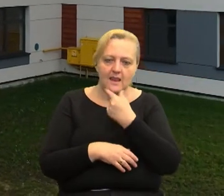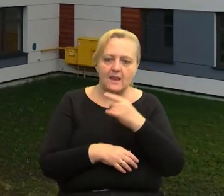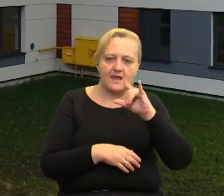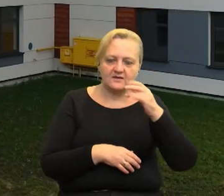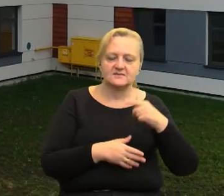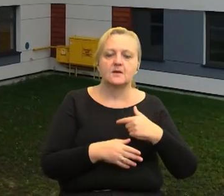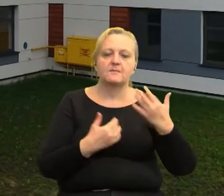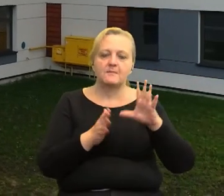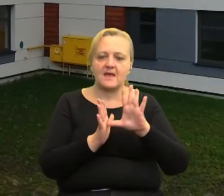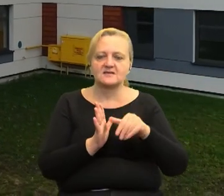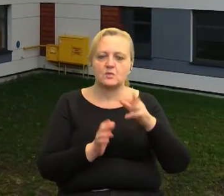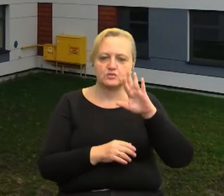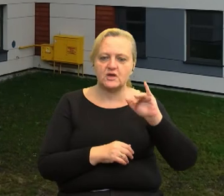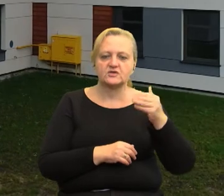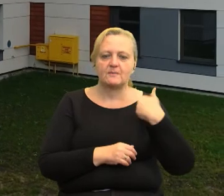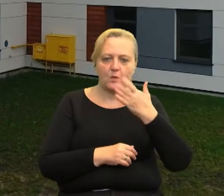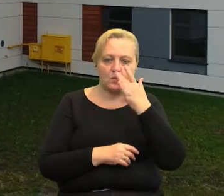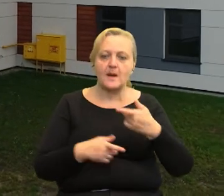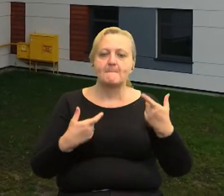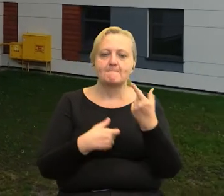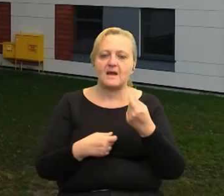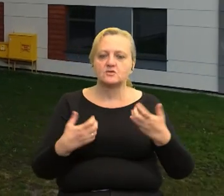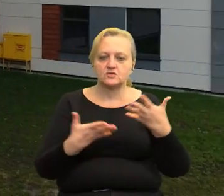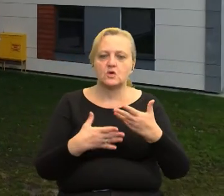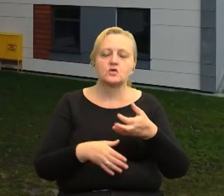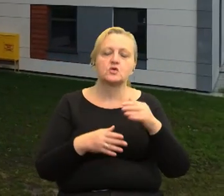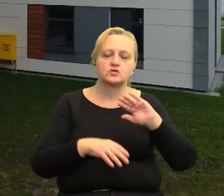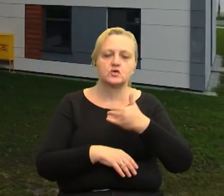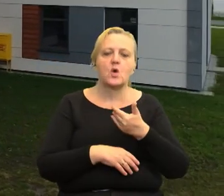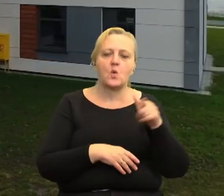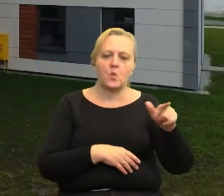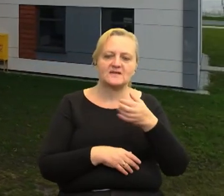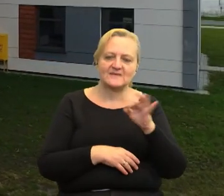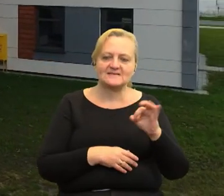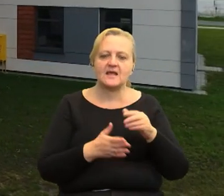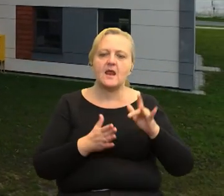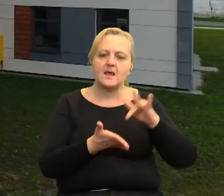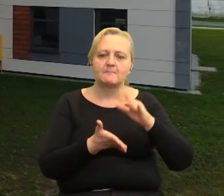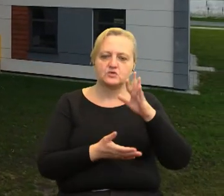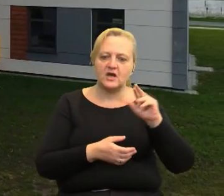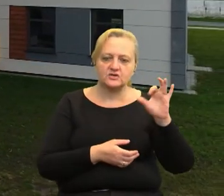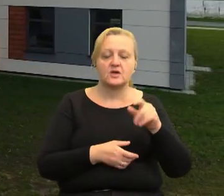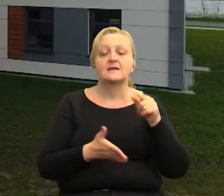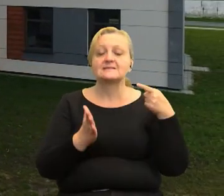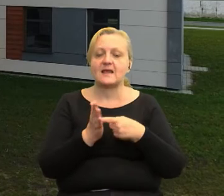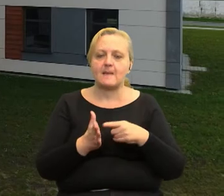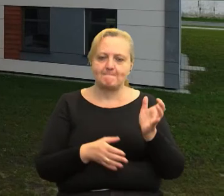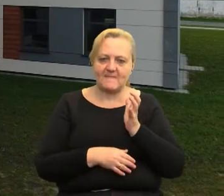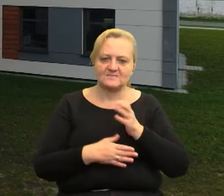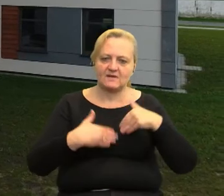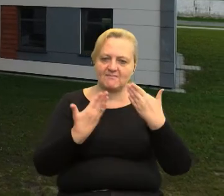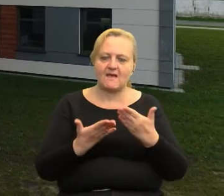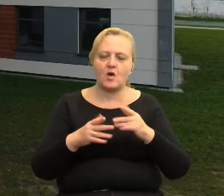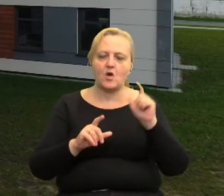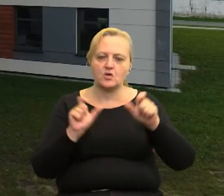Brześć na Białorusi. Partnerem stowarzyszenia jest Szkoła Specjalna w Brześciu. Cel zadania to zwiększenie bezpieczeństwa osób z autyzmem i